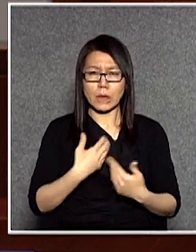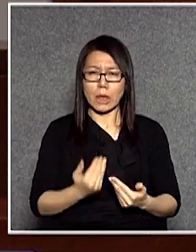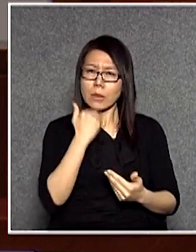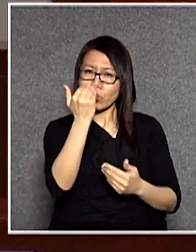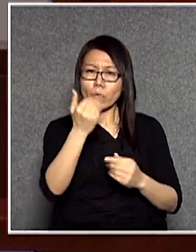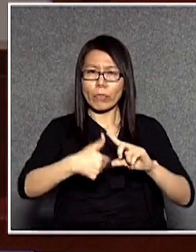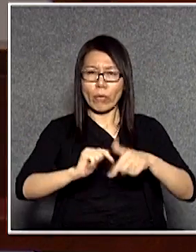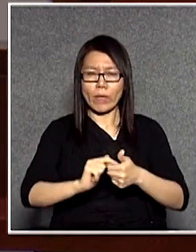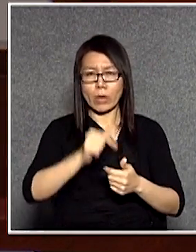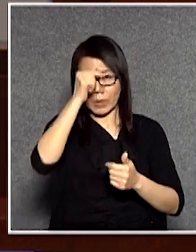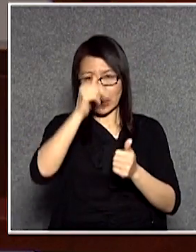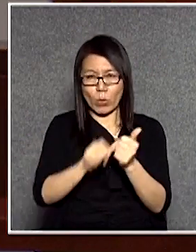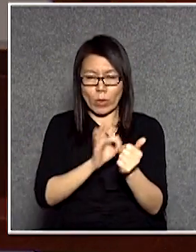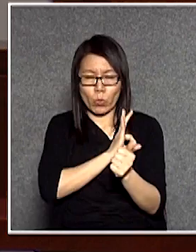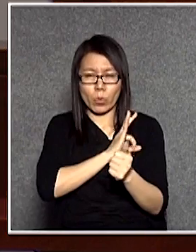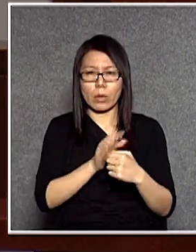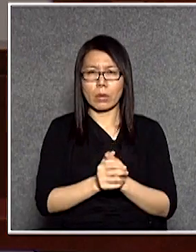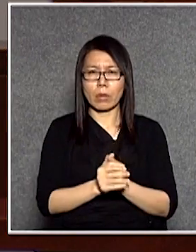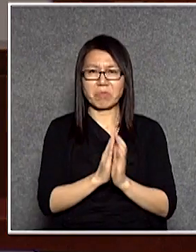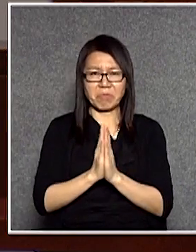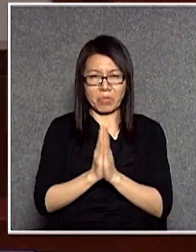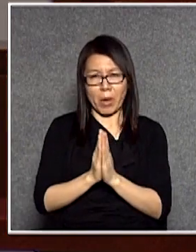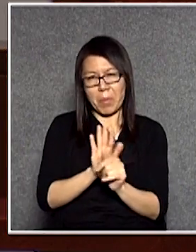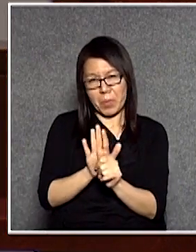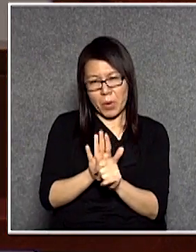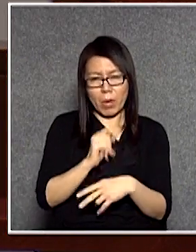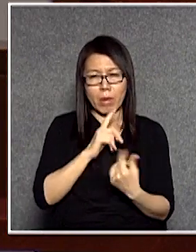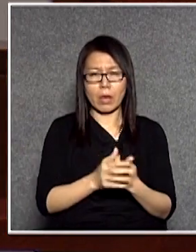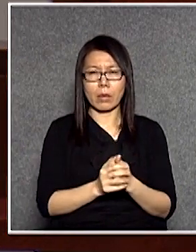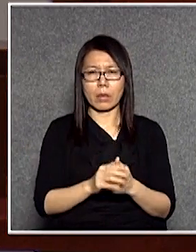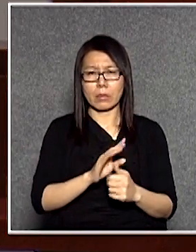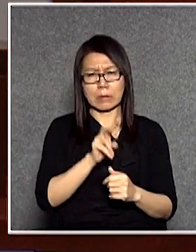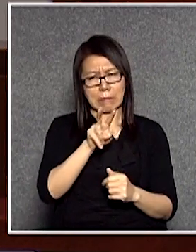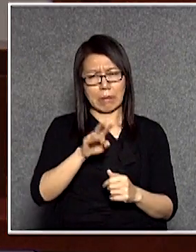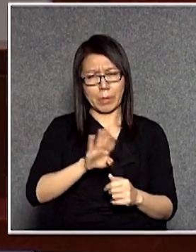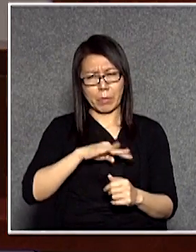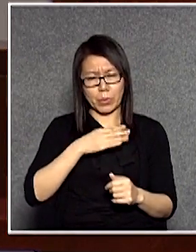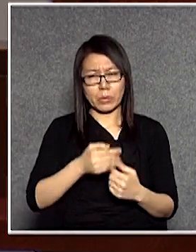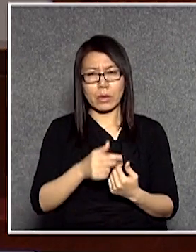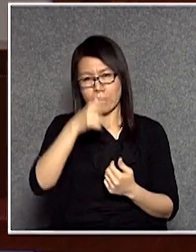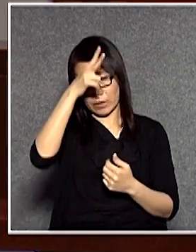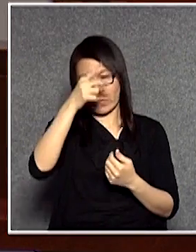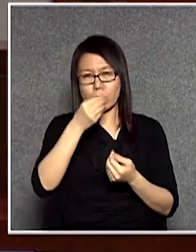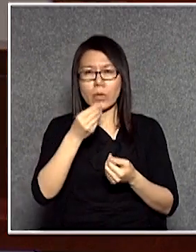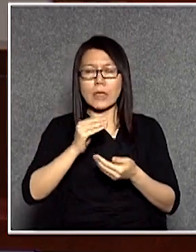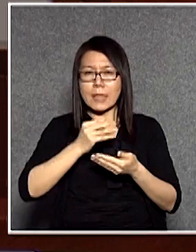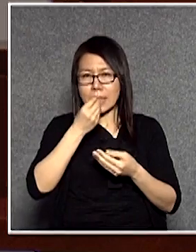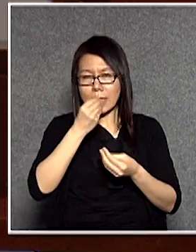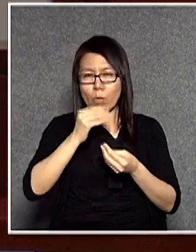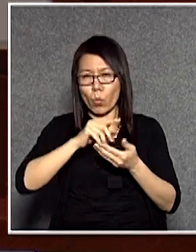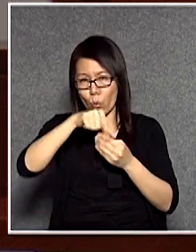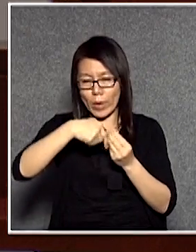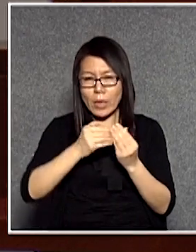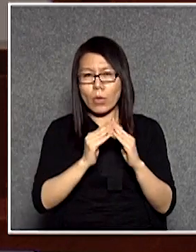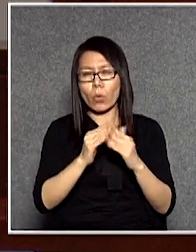醫委會這種所謂醫醫相互是非常之不滿食衛局和衛生署亦都是由醫生擔任首長